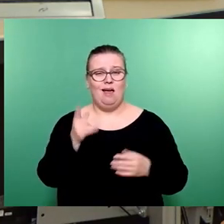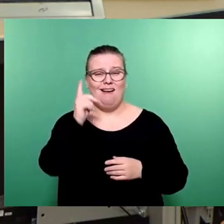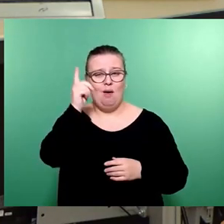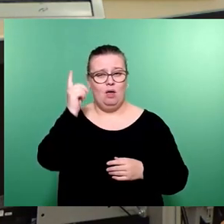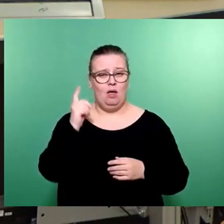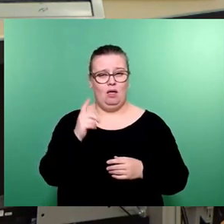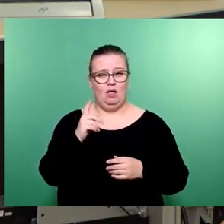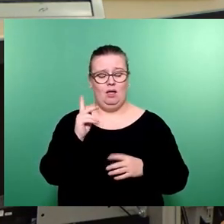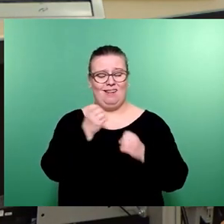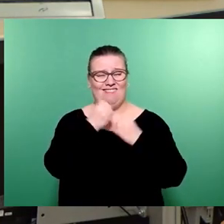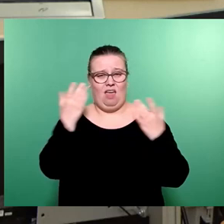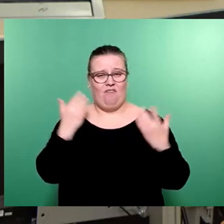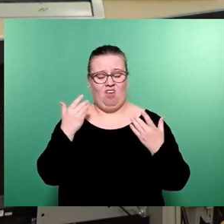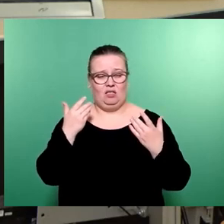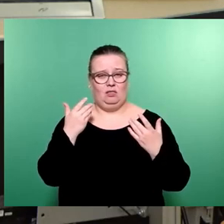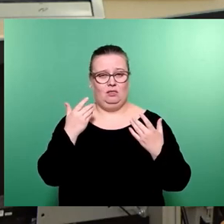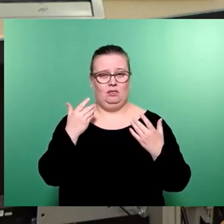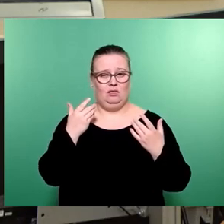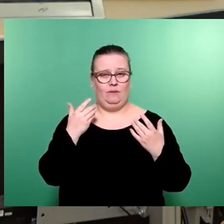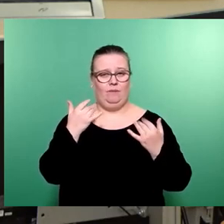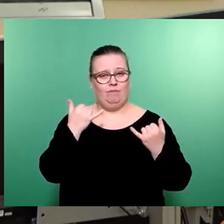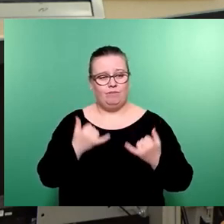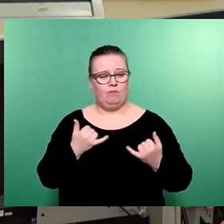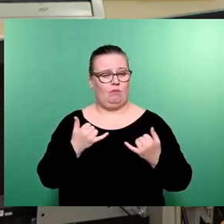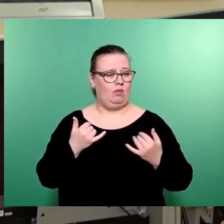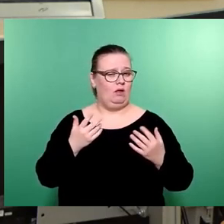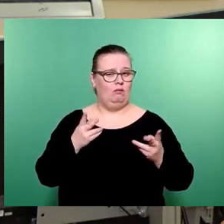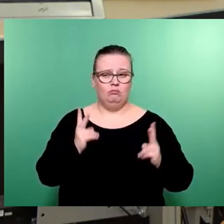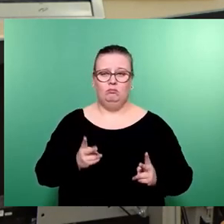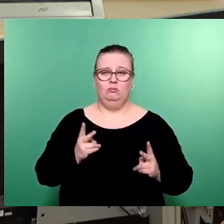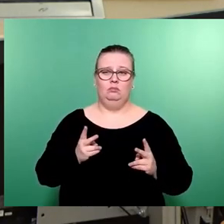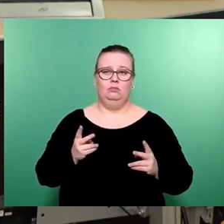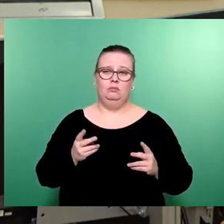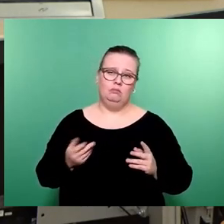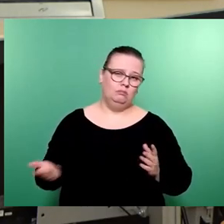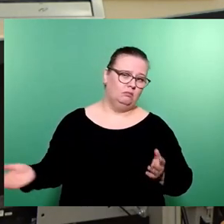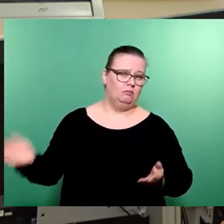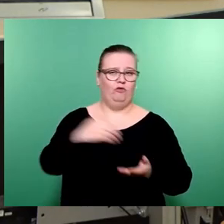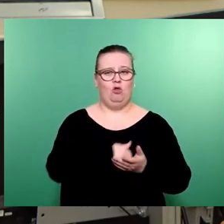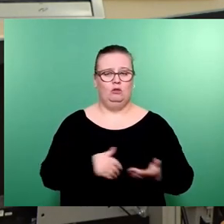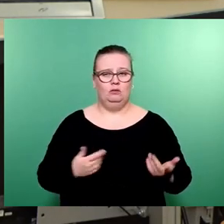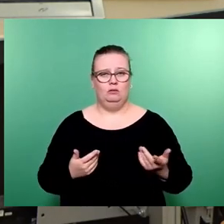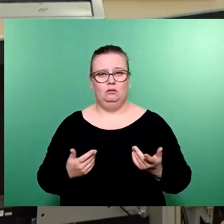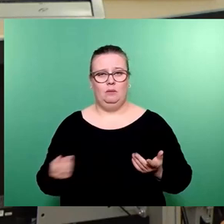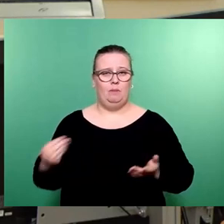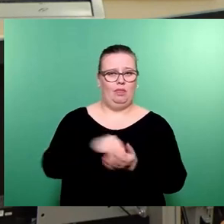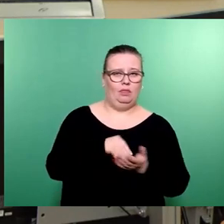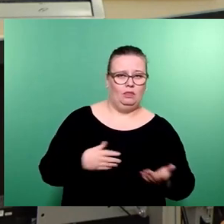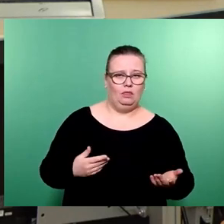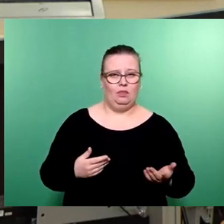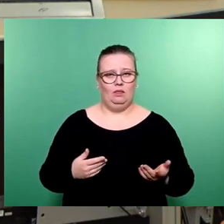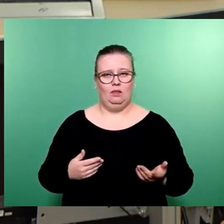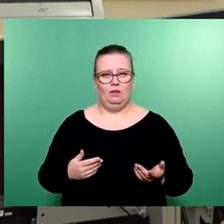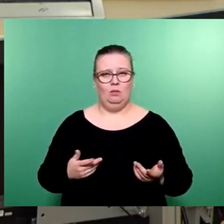ist doch klar, man holt sich praktisch solche Vögel mit ins Boot, damit man eine